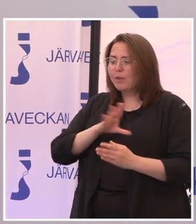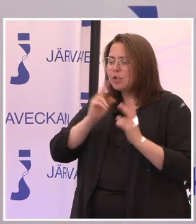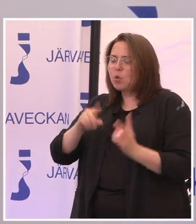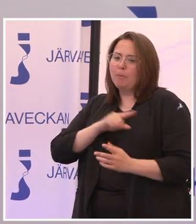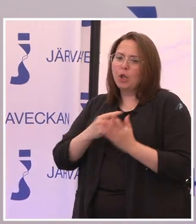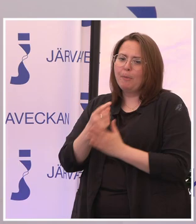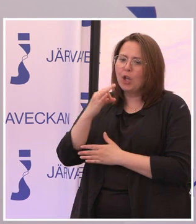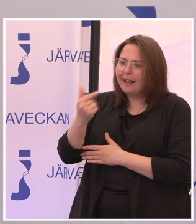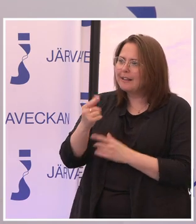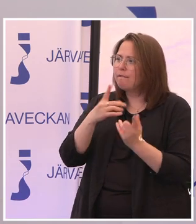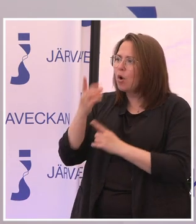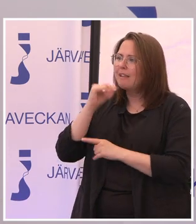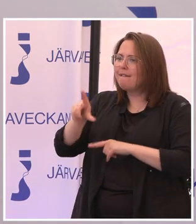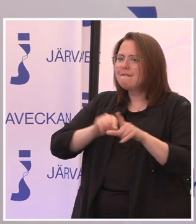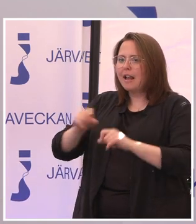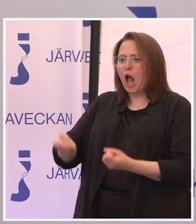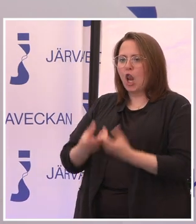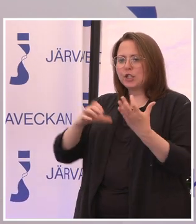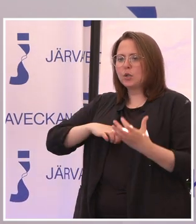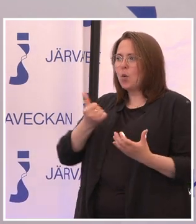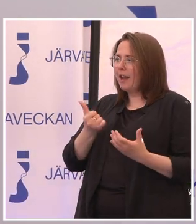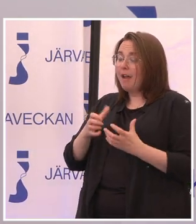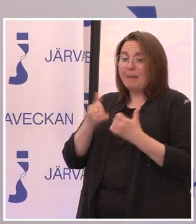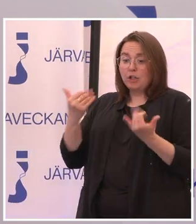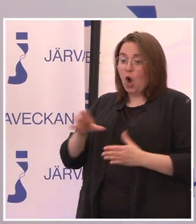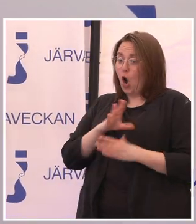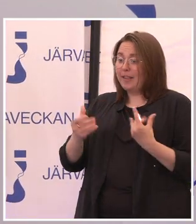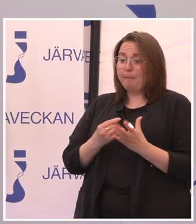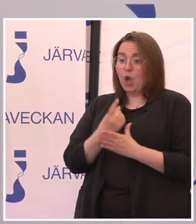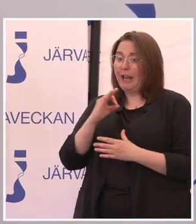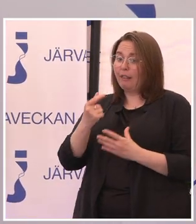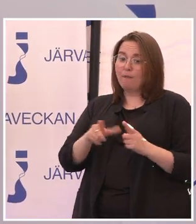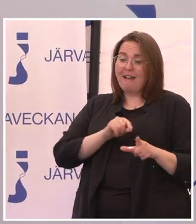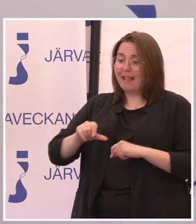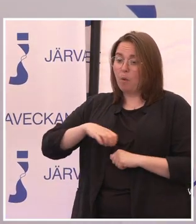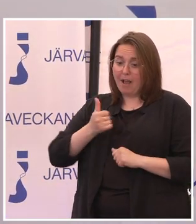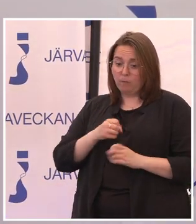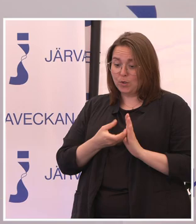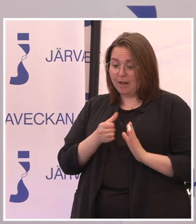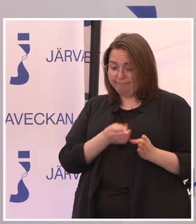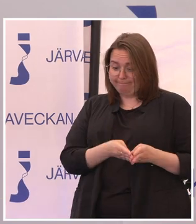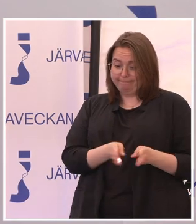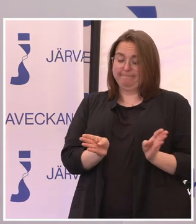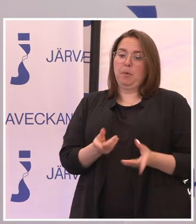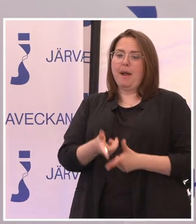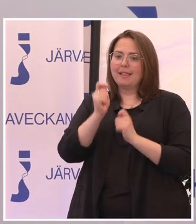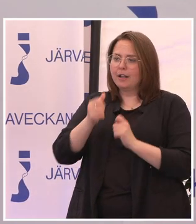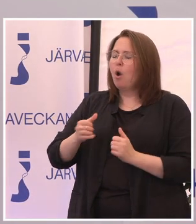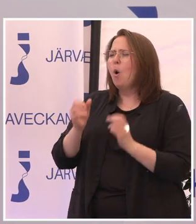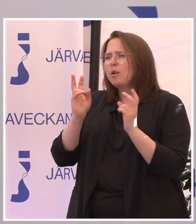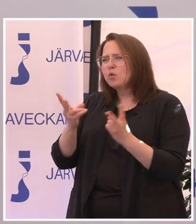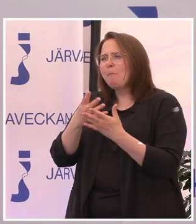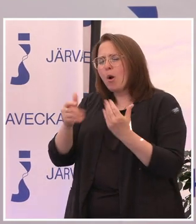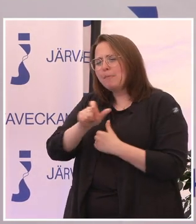Och också en möjlighet för folk att få välja lösning som de inte har idag. där är ju... Och sen det sista jag tänker på. Många personer med